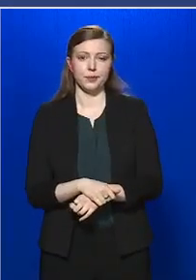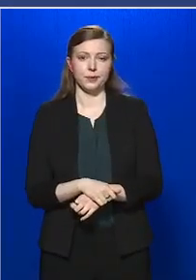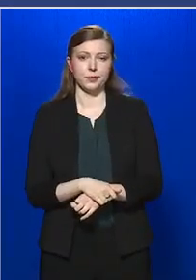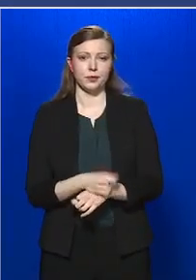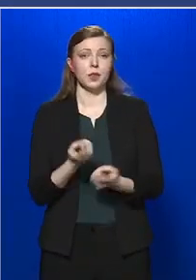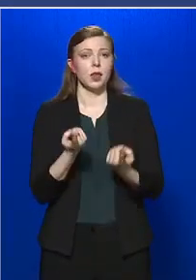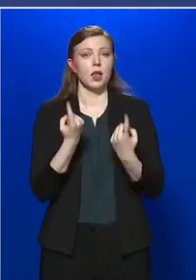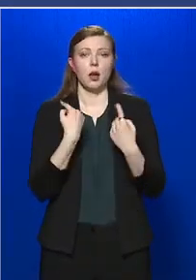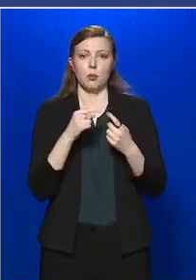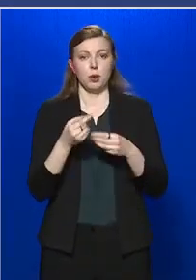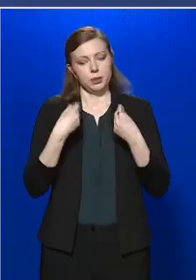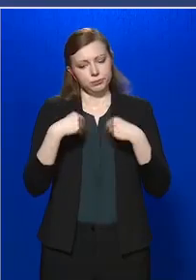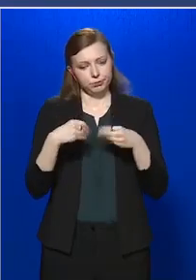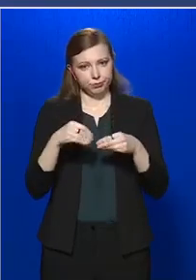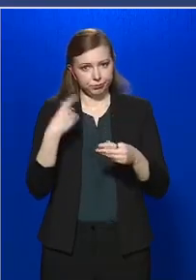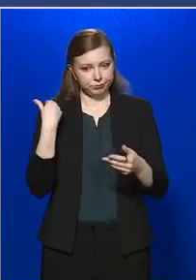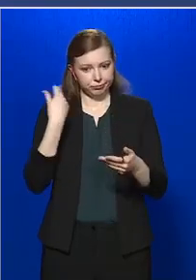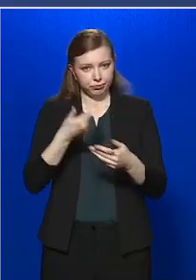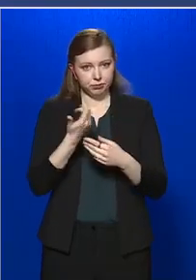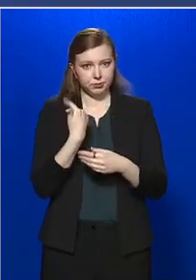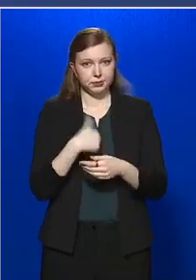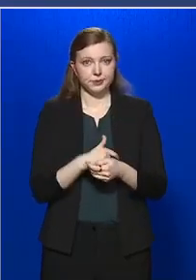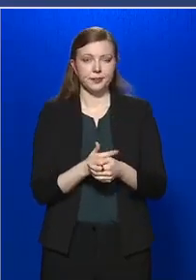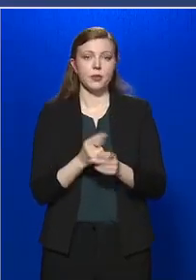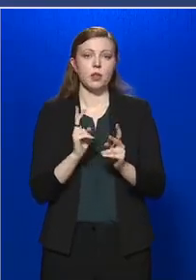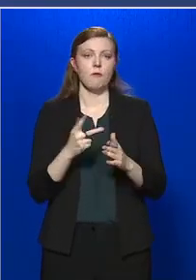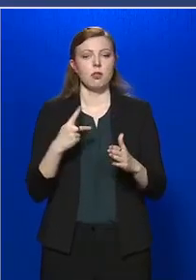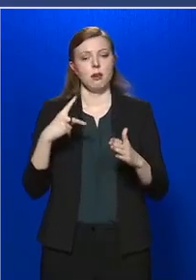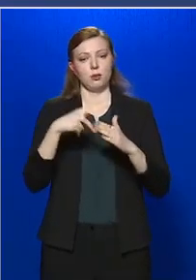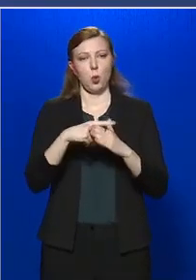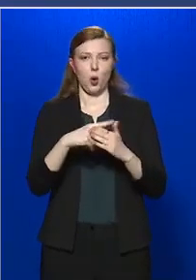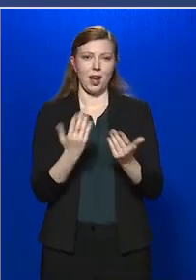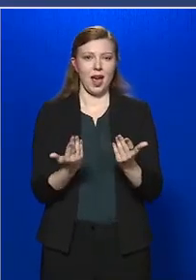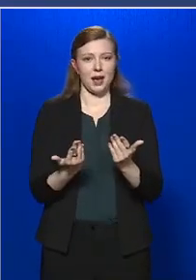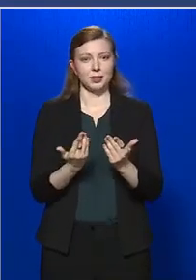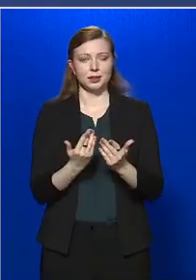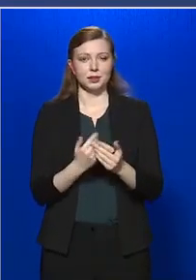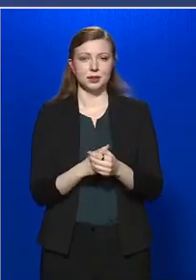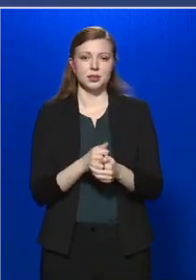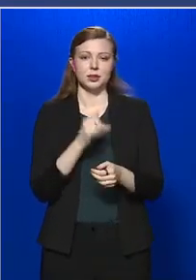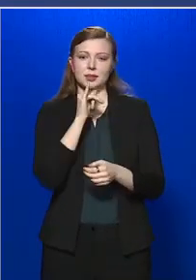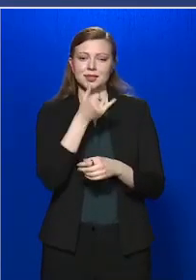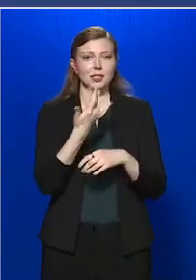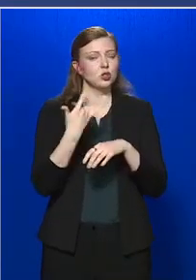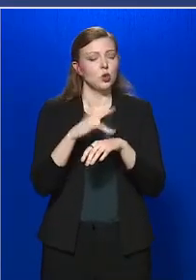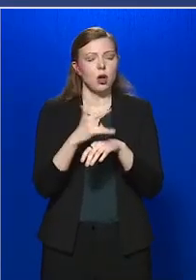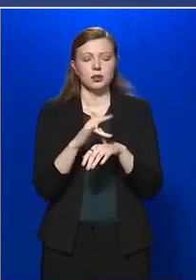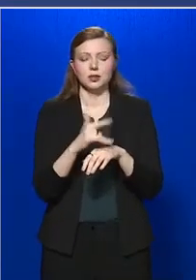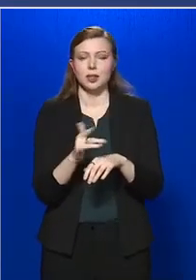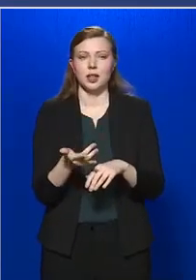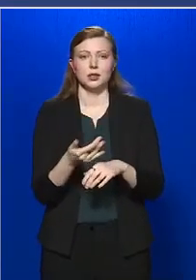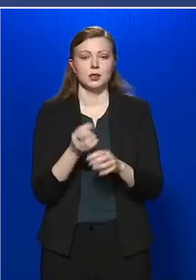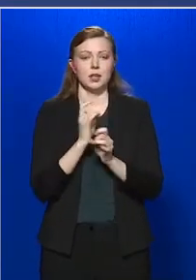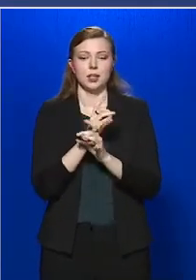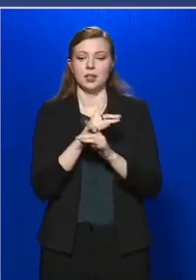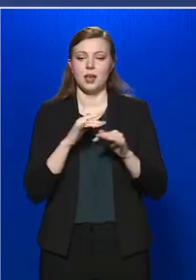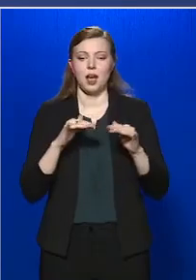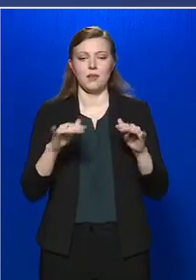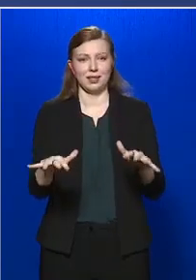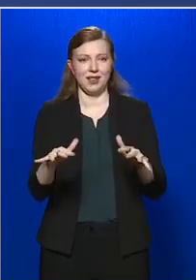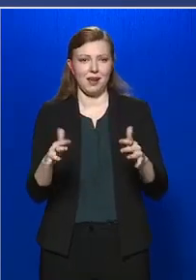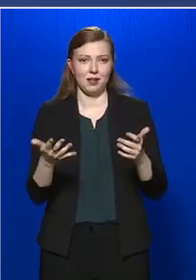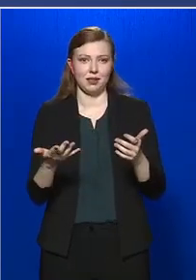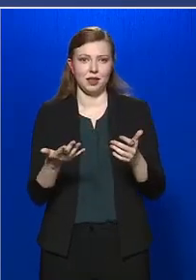abból, amit elmondtam, megvannak a maga korlátai. Nincs az a teszt, ami a járványnak a